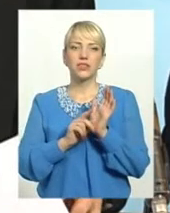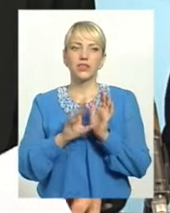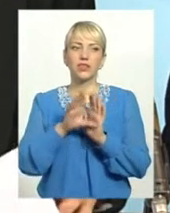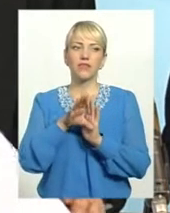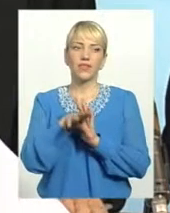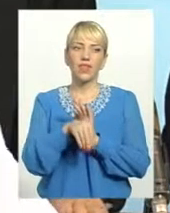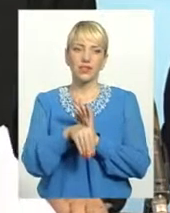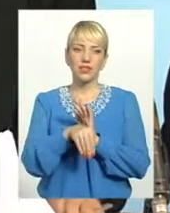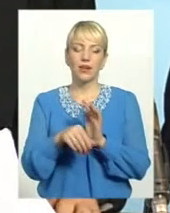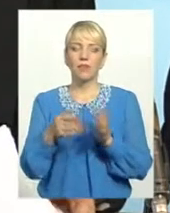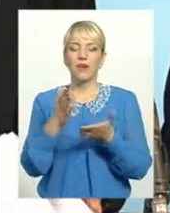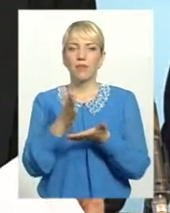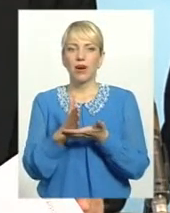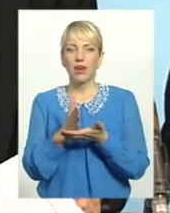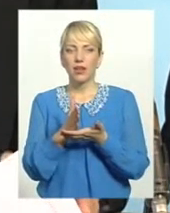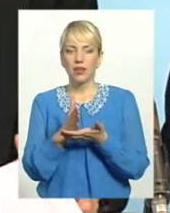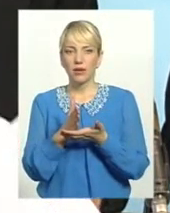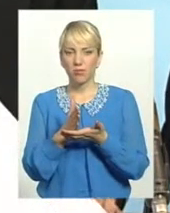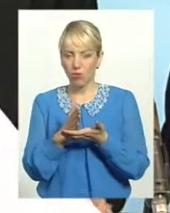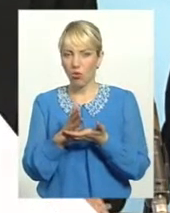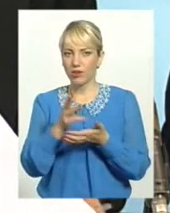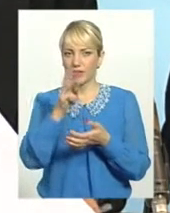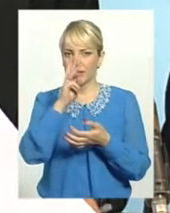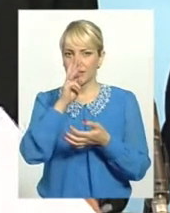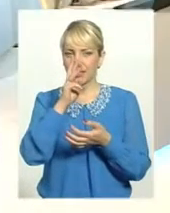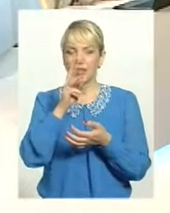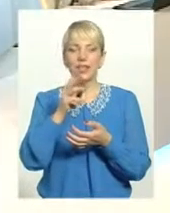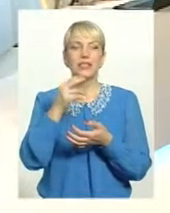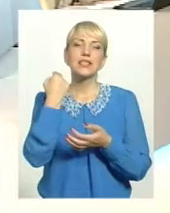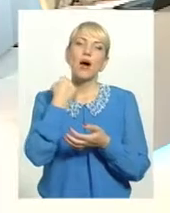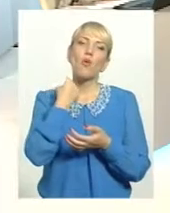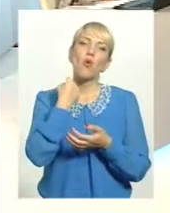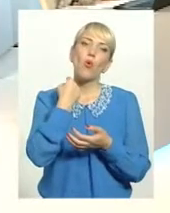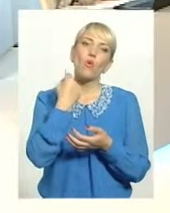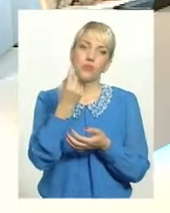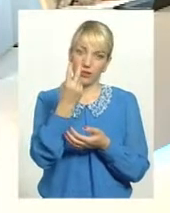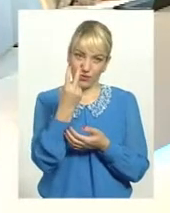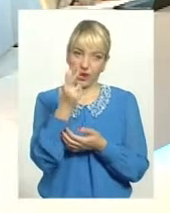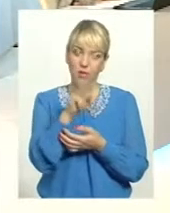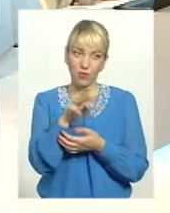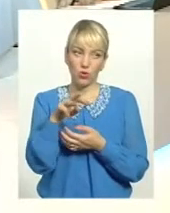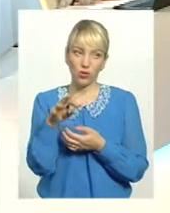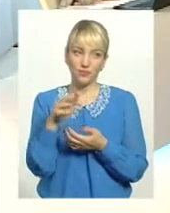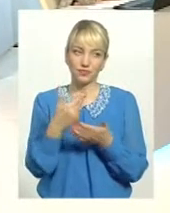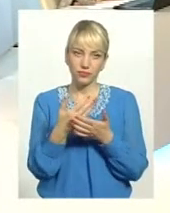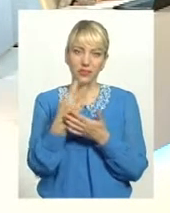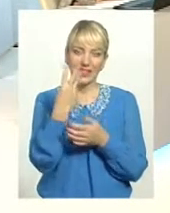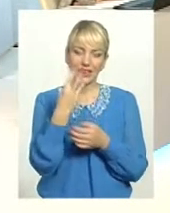чинного законодавства... 2 мільйони, майже 3,